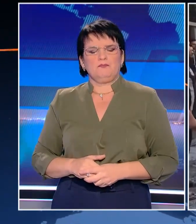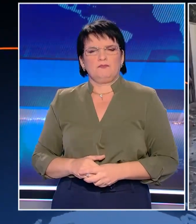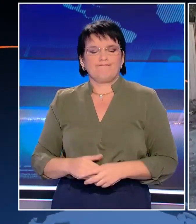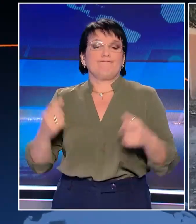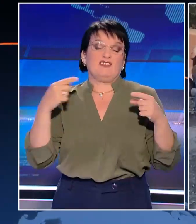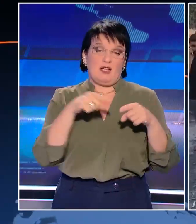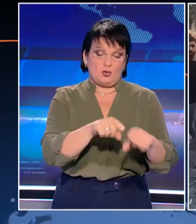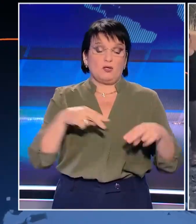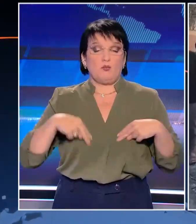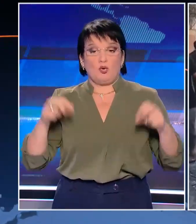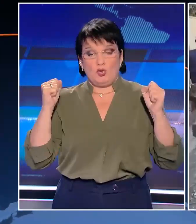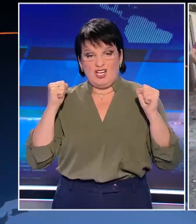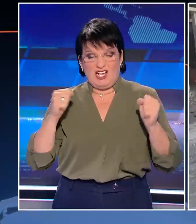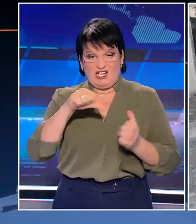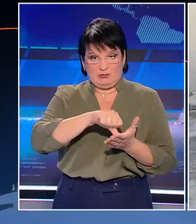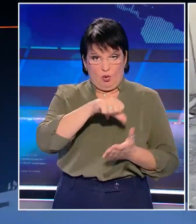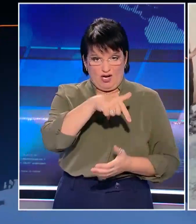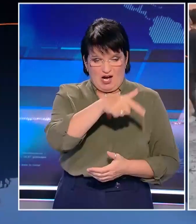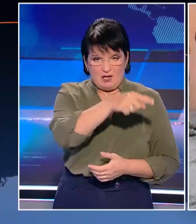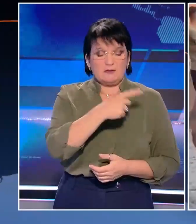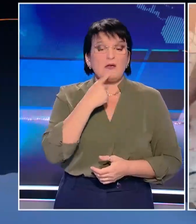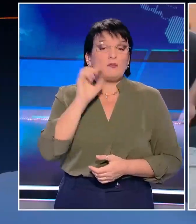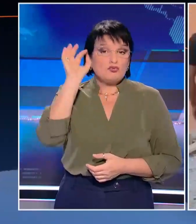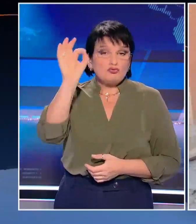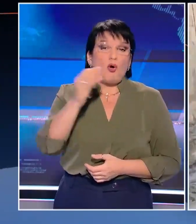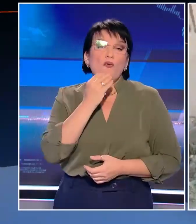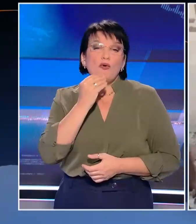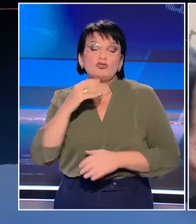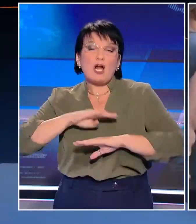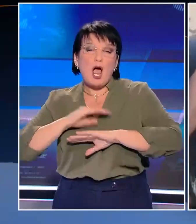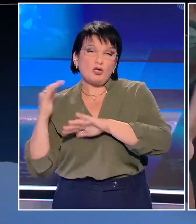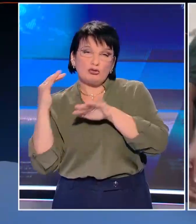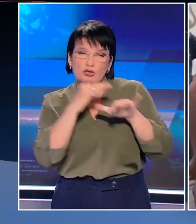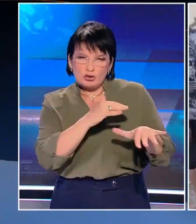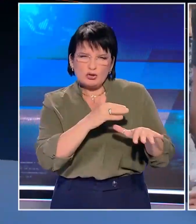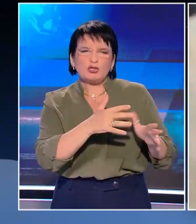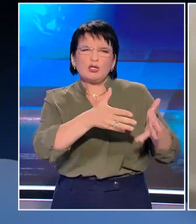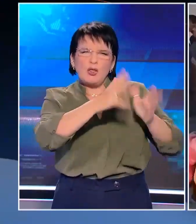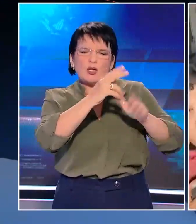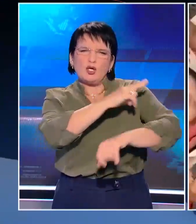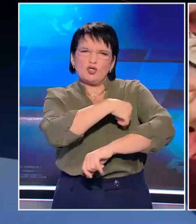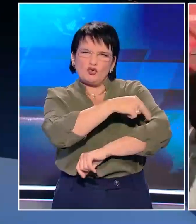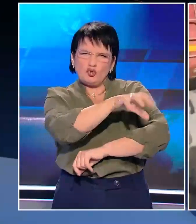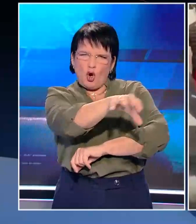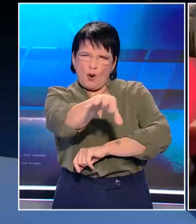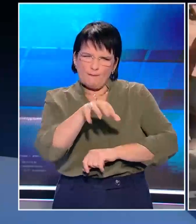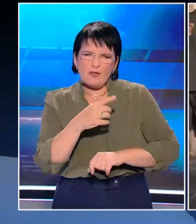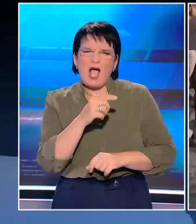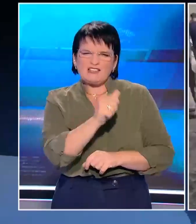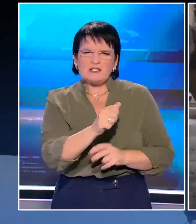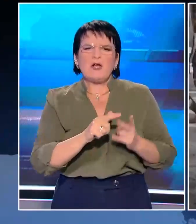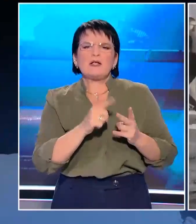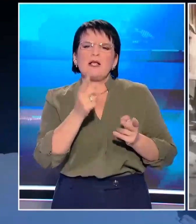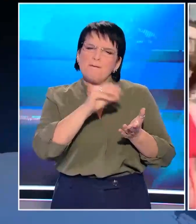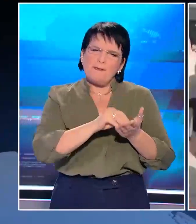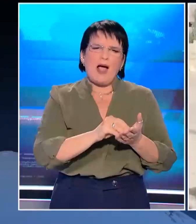Ταυτόχρονα το Υπουργείο Υγείας στην Γάζα ανακοίνωσε πως το στόχαστο των Ισραηλινών δυνάμεων μπήκαν κτίρια δίπλα στο νοσοκομείο Αλσίφα και σε ένα ακόμη